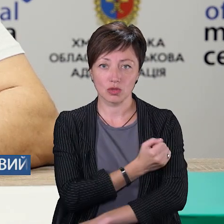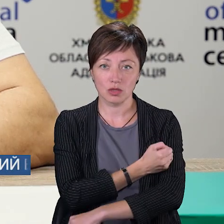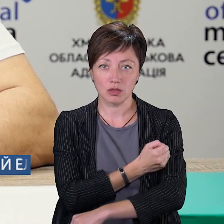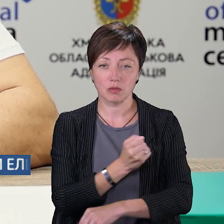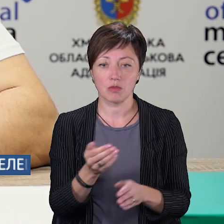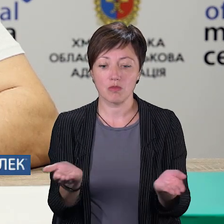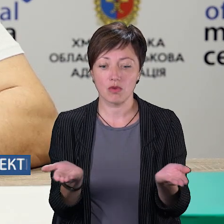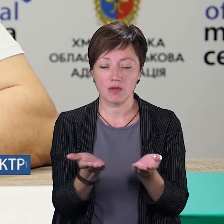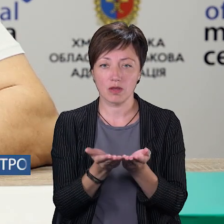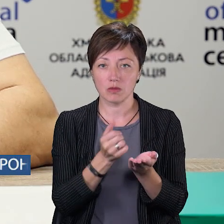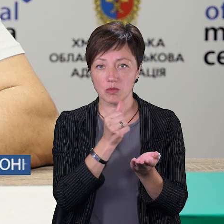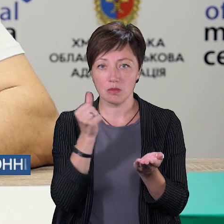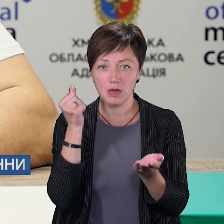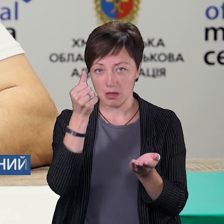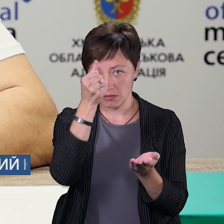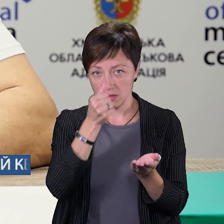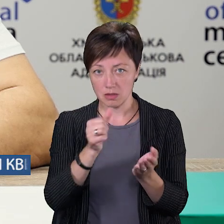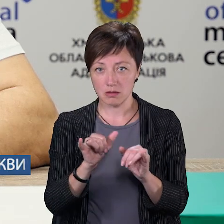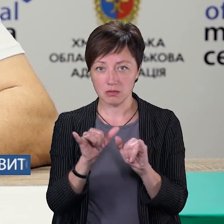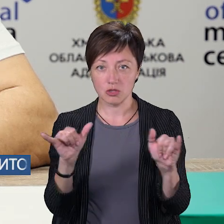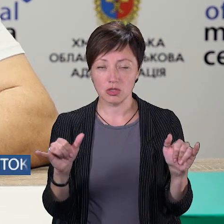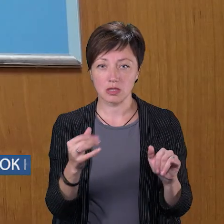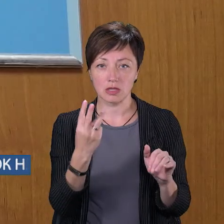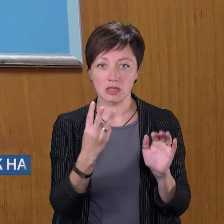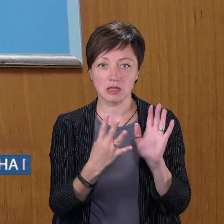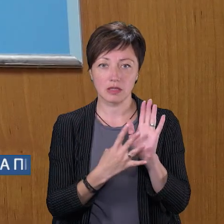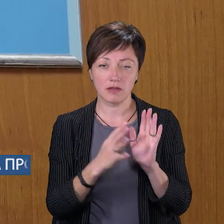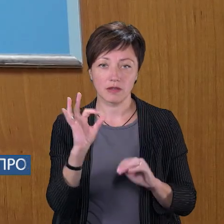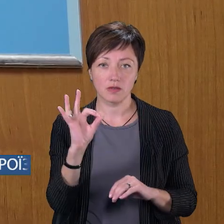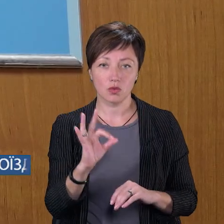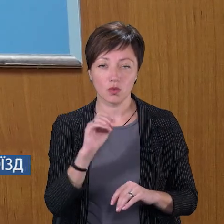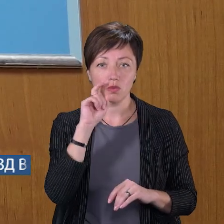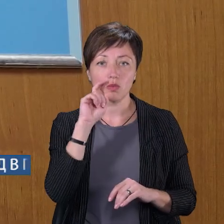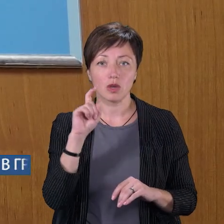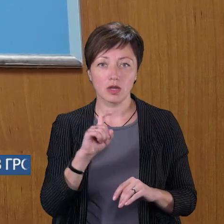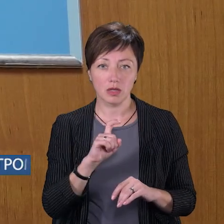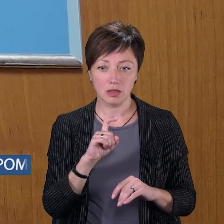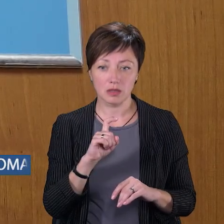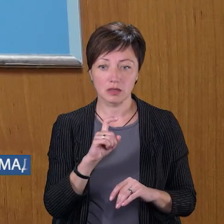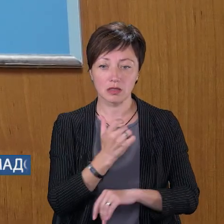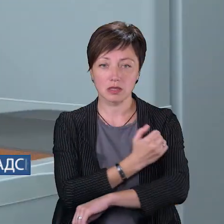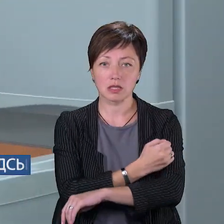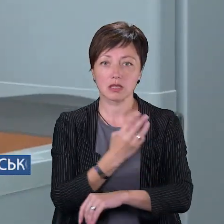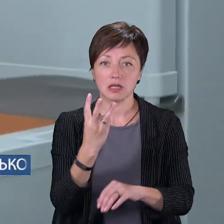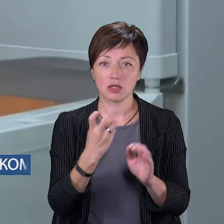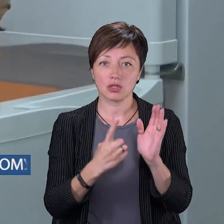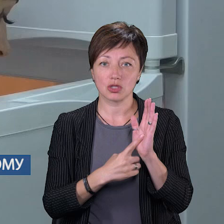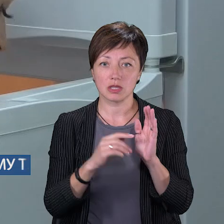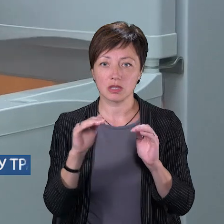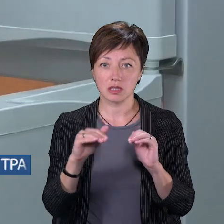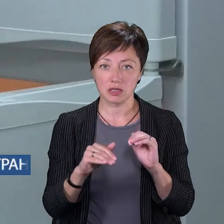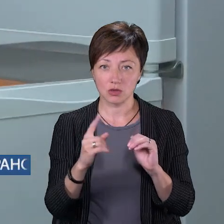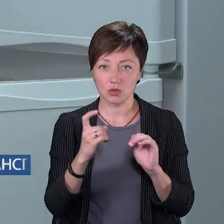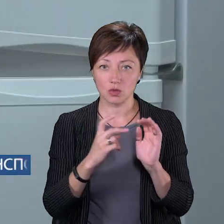по рівнянті з попереднім місяцем збільшено 39-4 відсотка. В Україні щеплено 306 тисяч 176